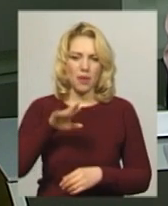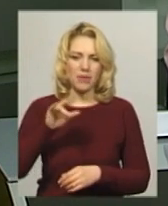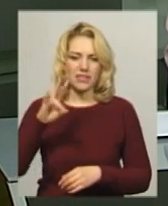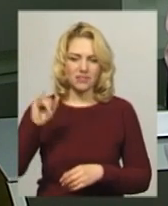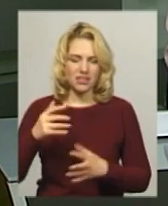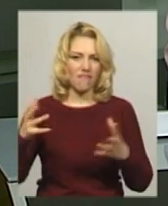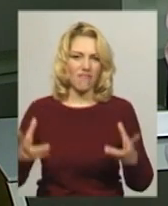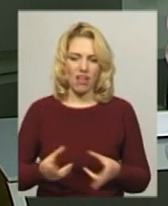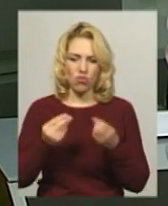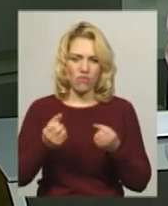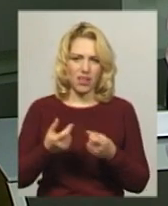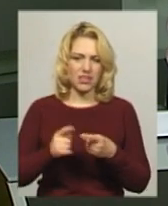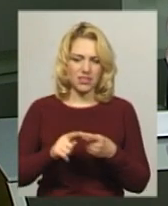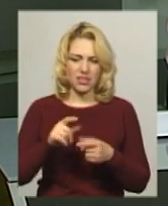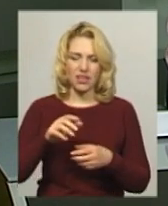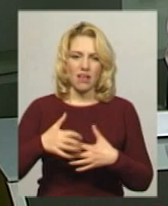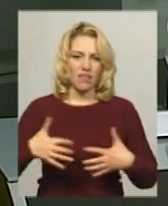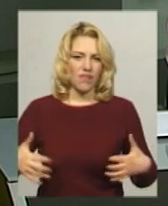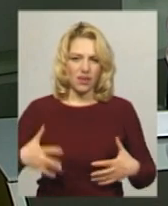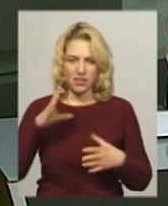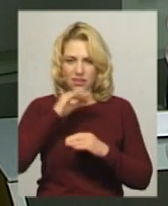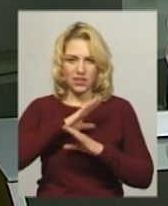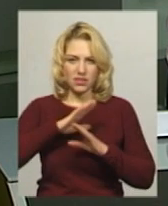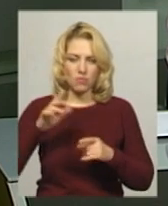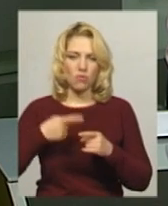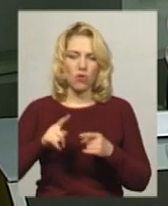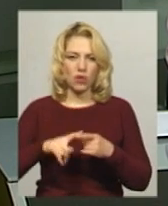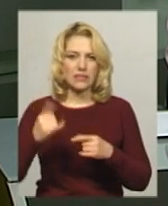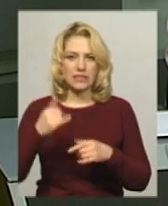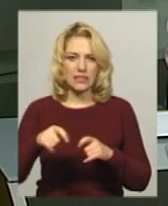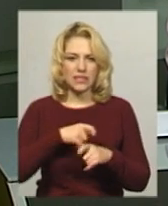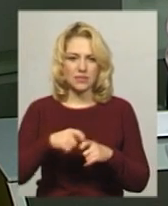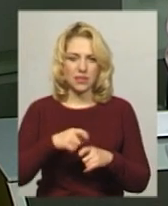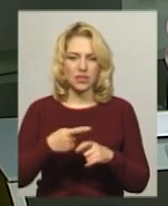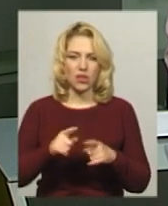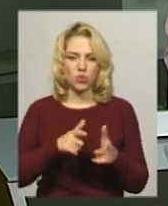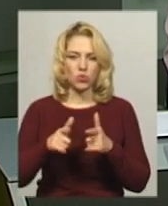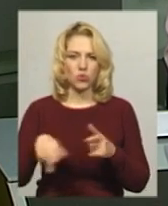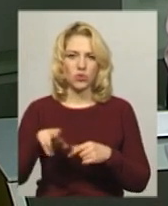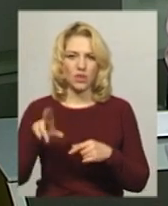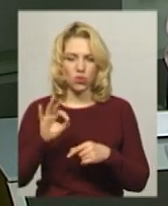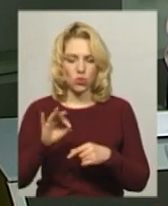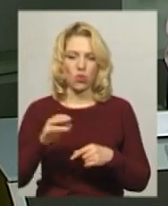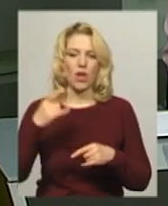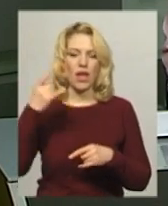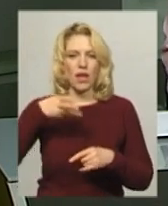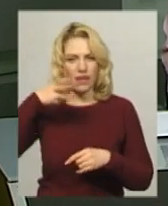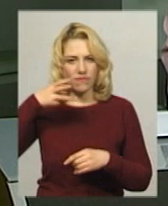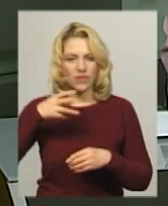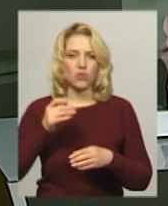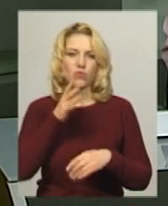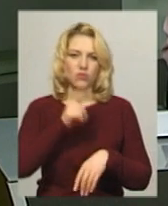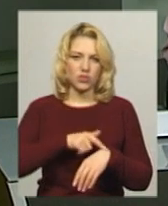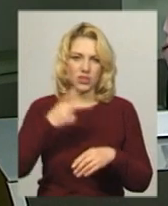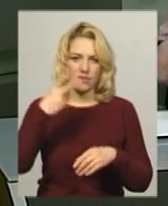врятувати твари не зміг. Наразі матеріал про спалах африканської чуми у Чомаровецькому районі готується до ефіру. Більше дивіться у випуску о